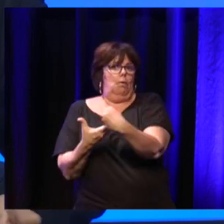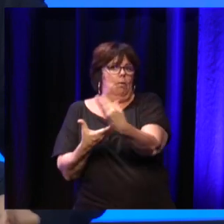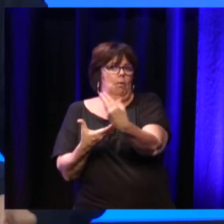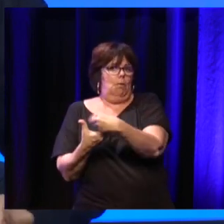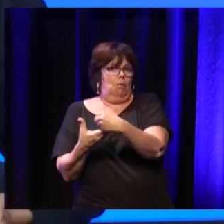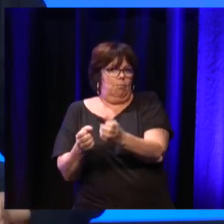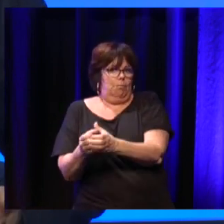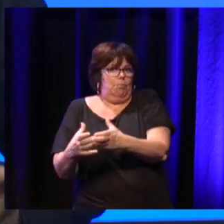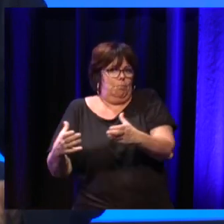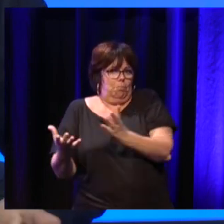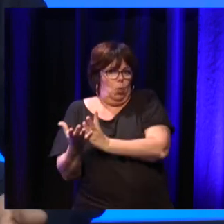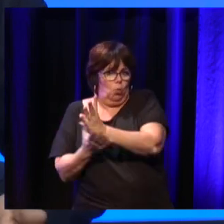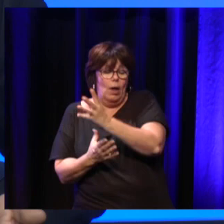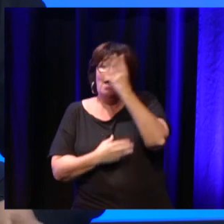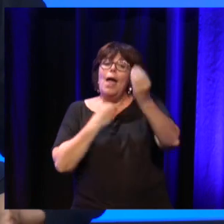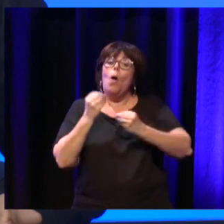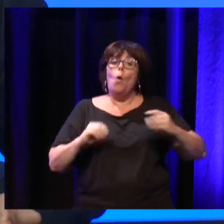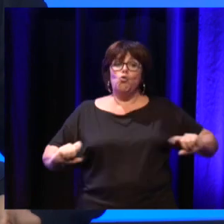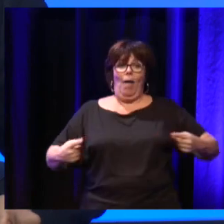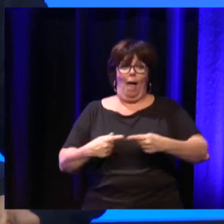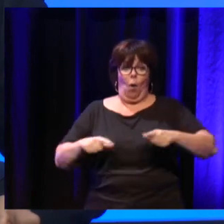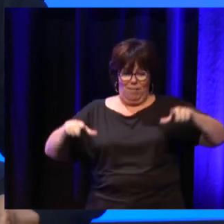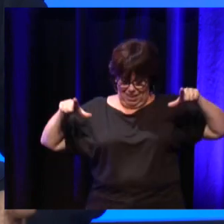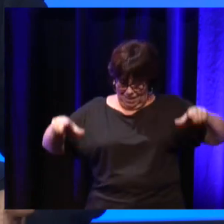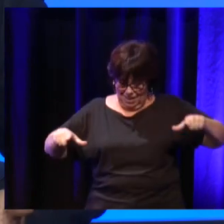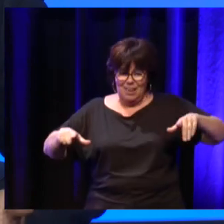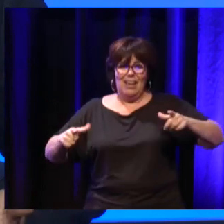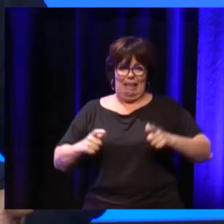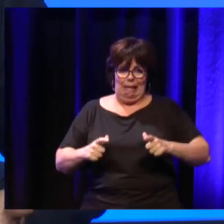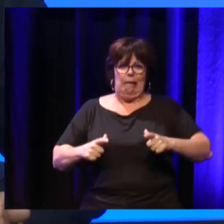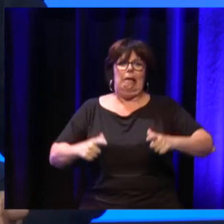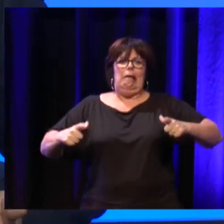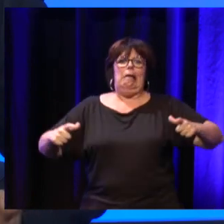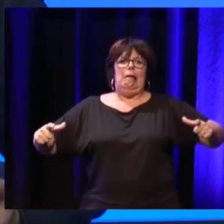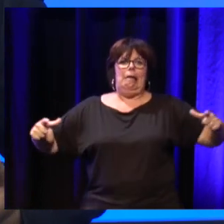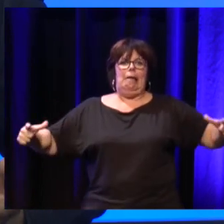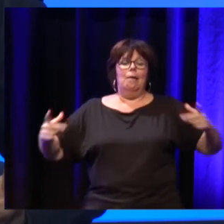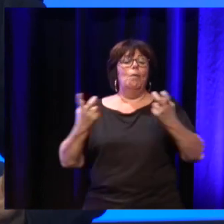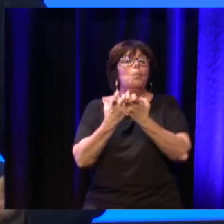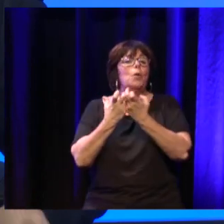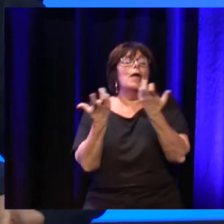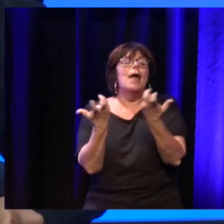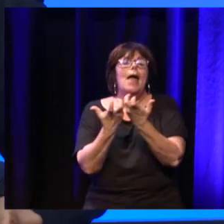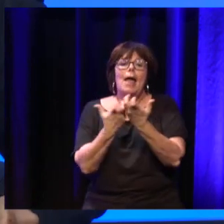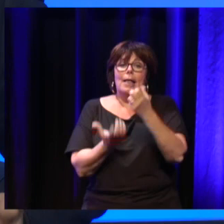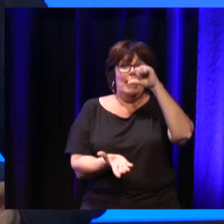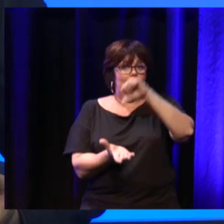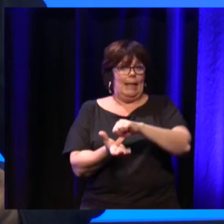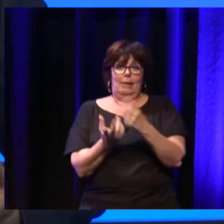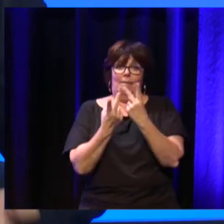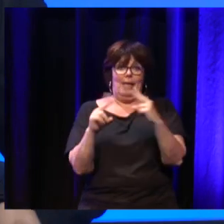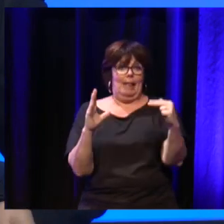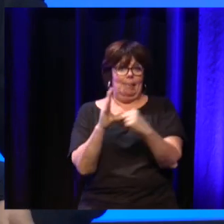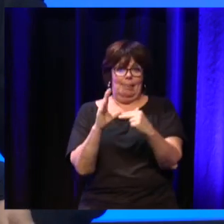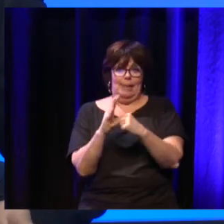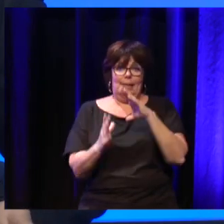très concret. À Nice, nous avons un magnifique institut de référence sur Alzheimer qui s'appelle l'Institut Claude Pompidou. Il est dans le cœur de la ville et